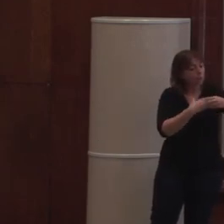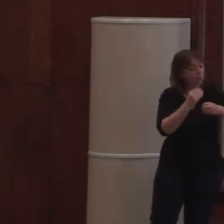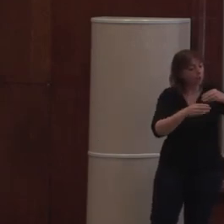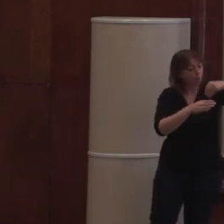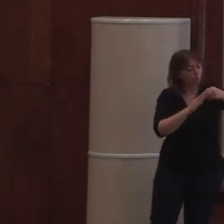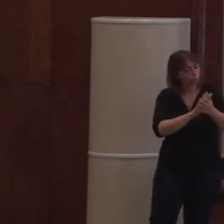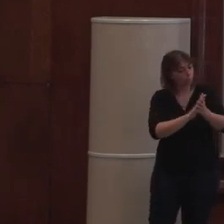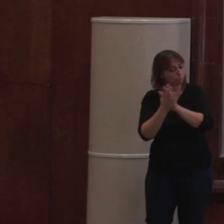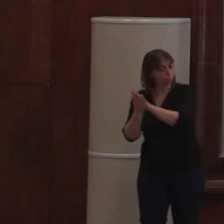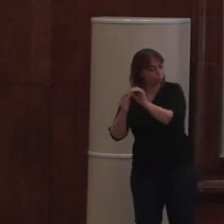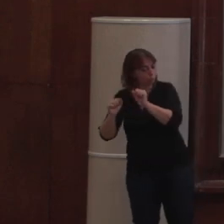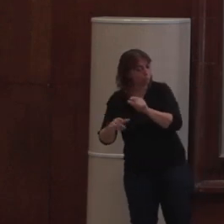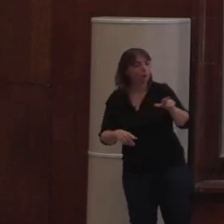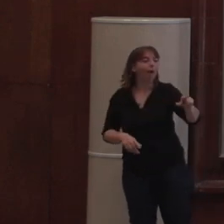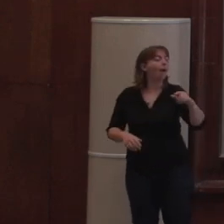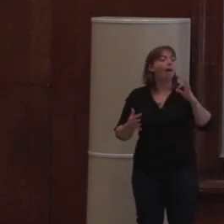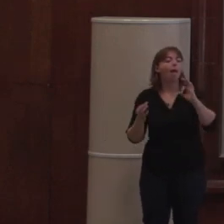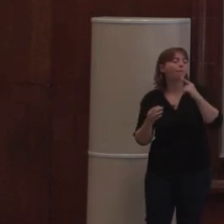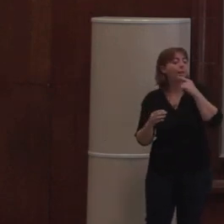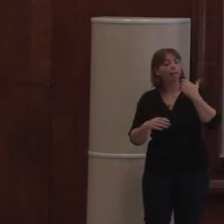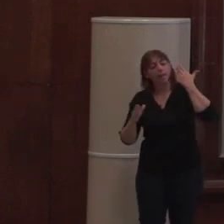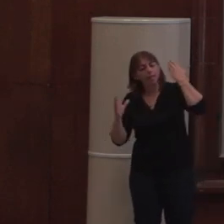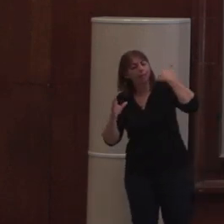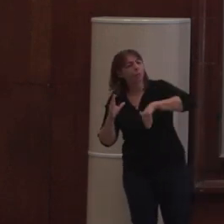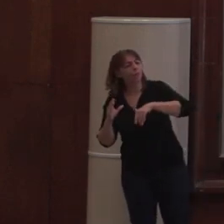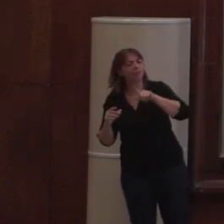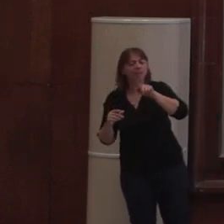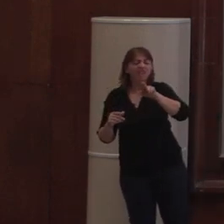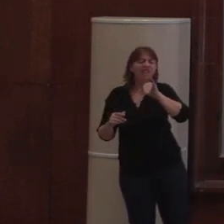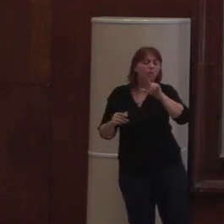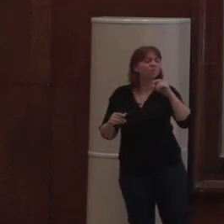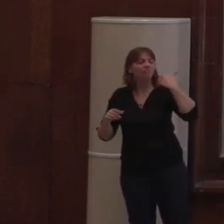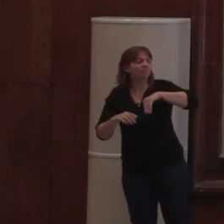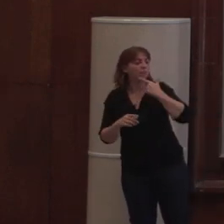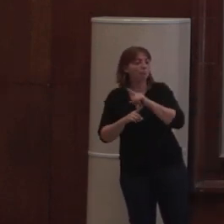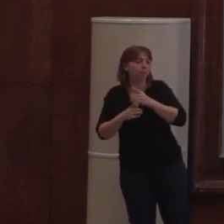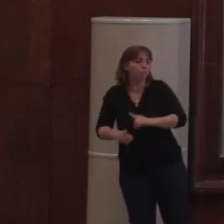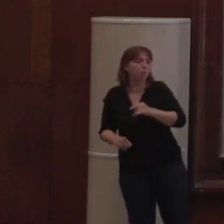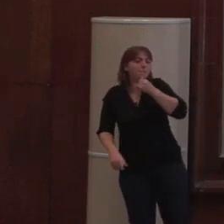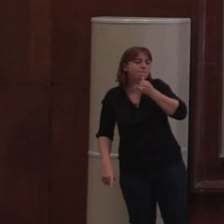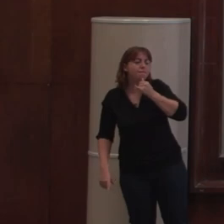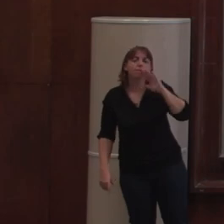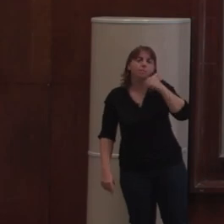version guillotina n'est pas du tout encore disponible. Donc on n'en est pas du tout là. Je ne suis pas sûr que ce soit envisagé